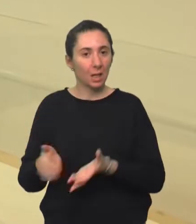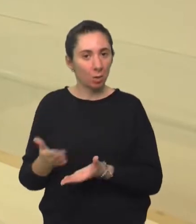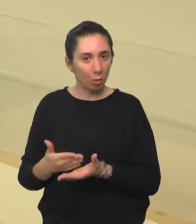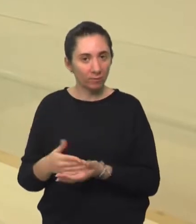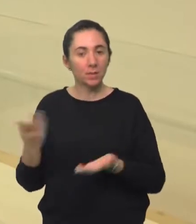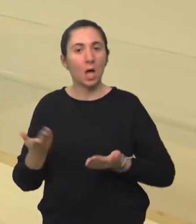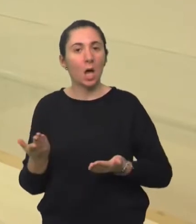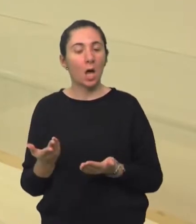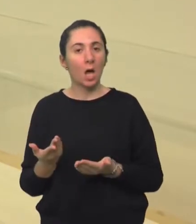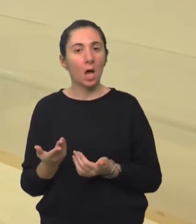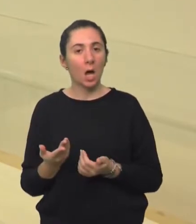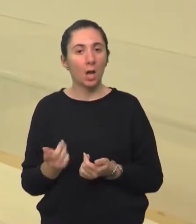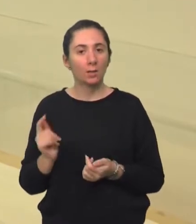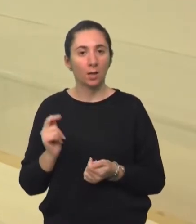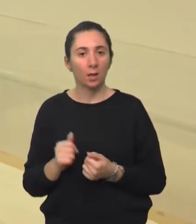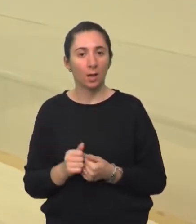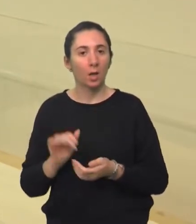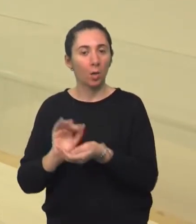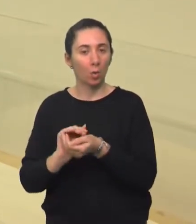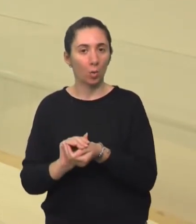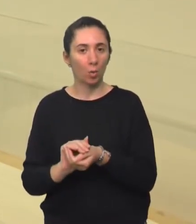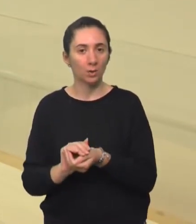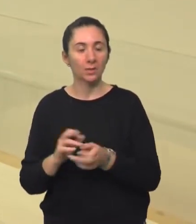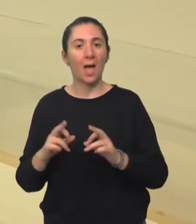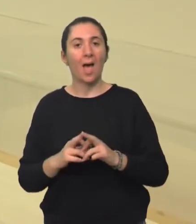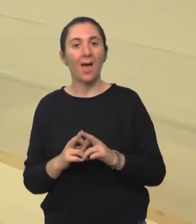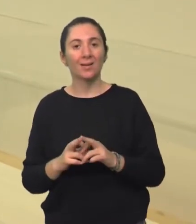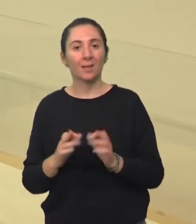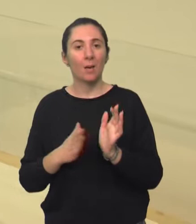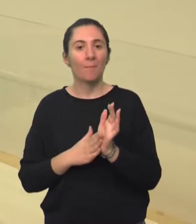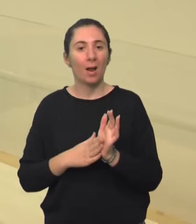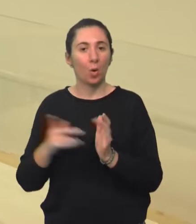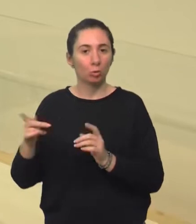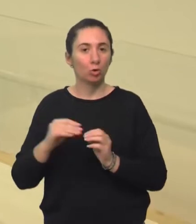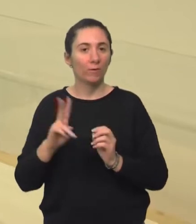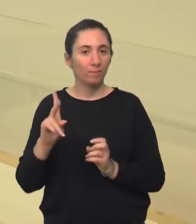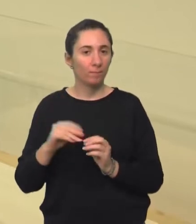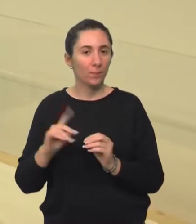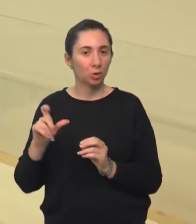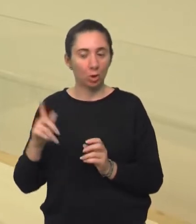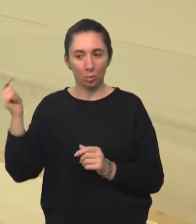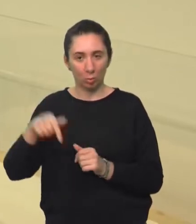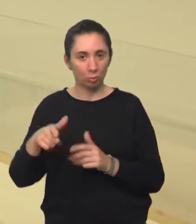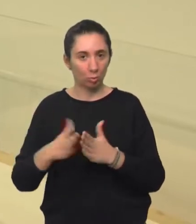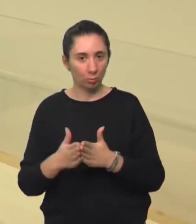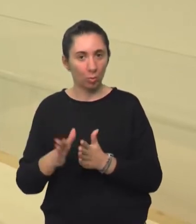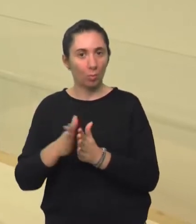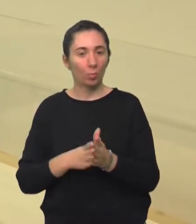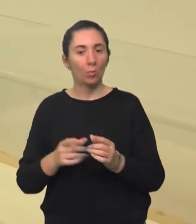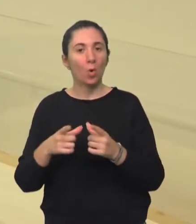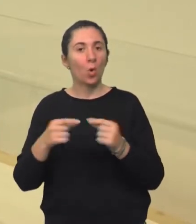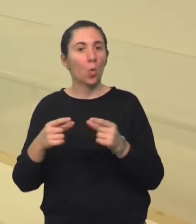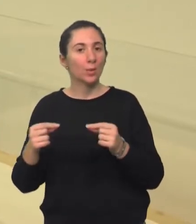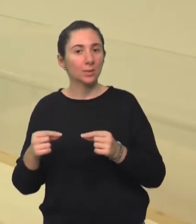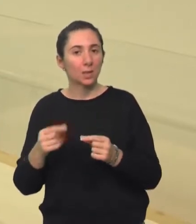Onda kada je došla kolegica Anita Malkoć-Bišćan u knjižnicu, onda smo krenuli s onim kockicima